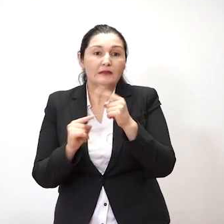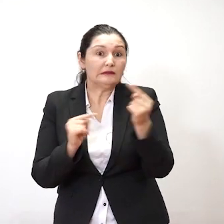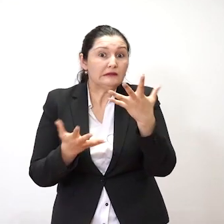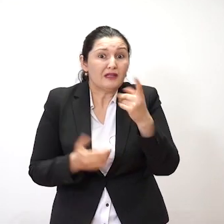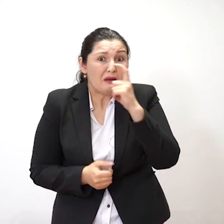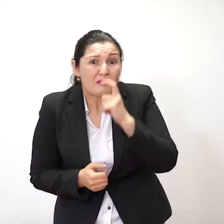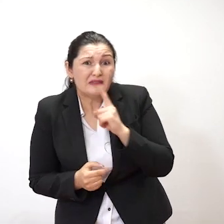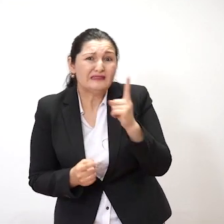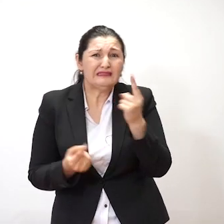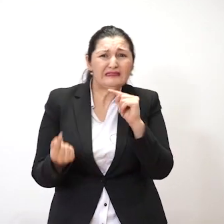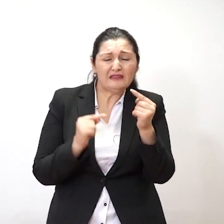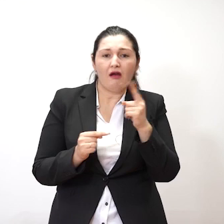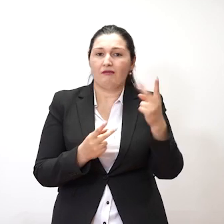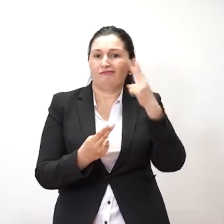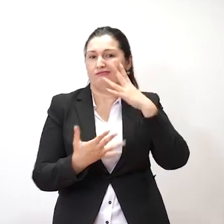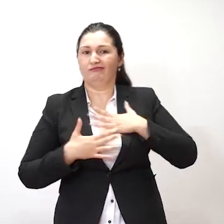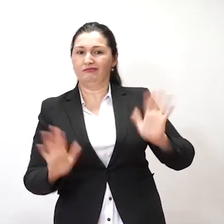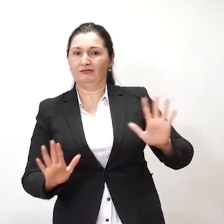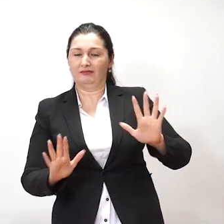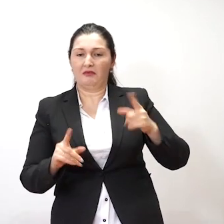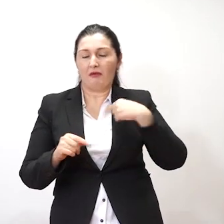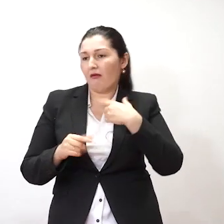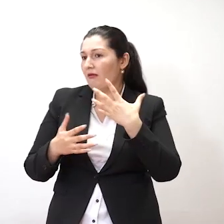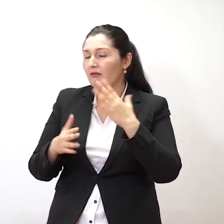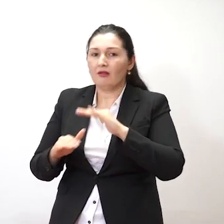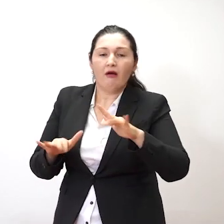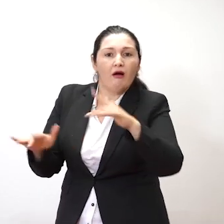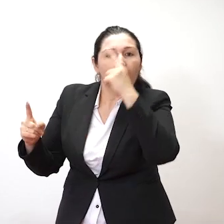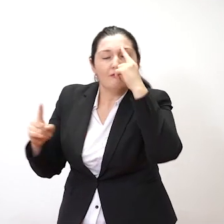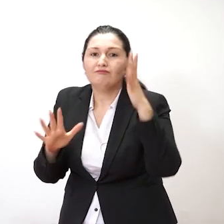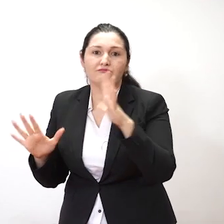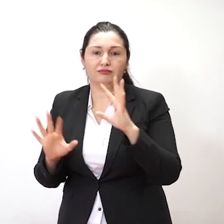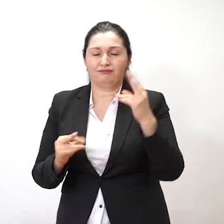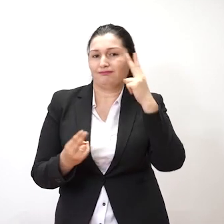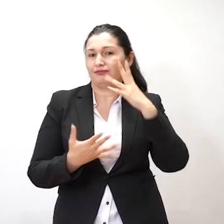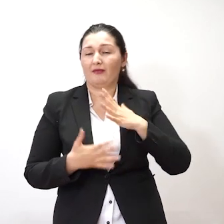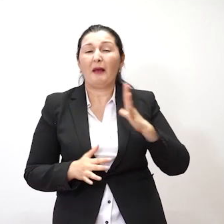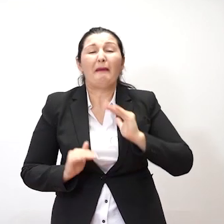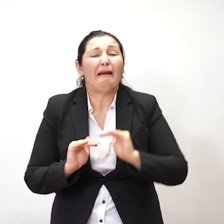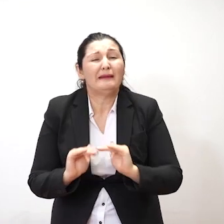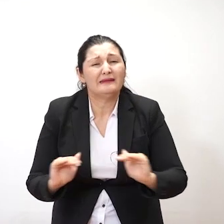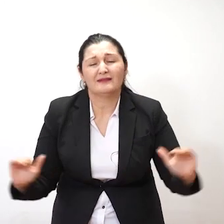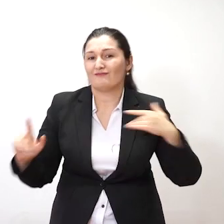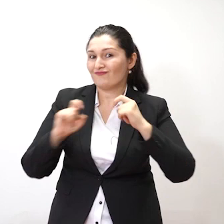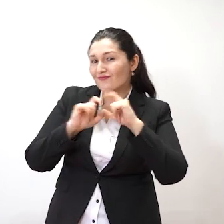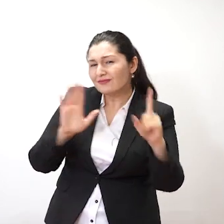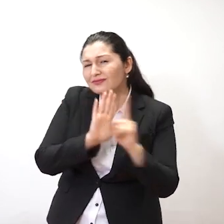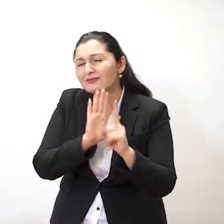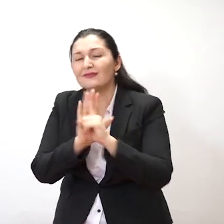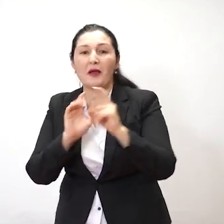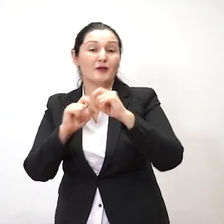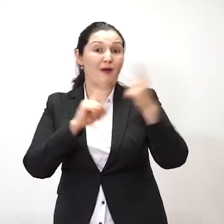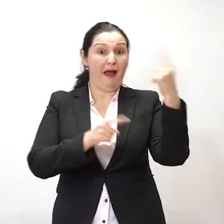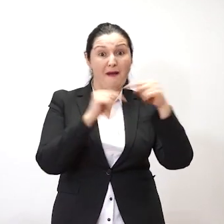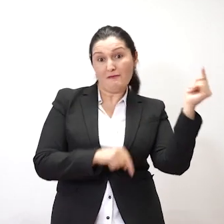این ها شود لیکن درمون اشوه نمیدیهند این رو. وقتی که ما خورد بودیم با مکتب میرفتم و از مکتب بار